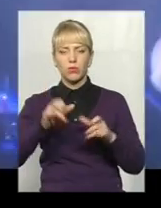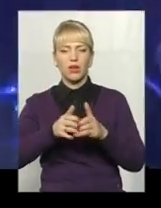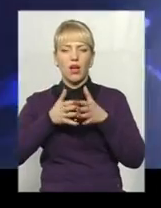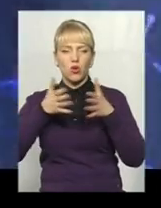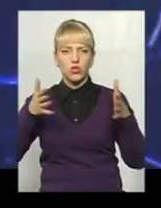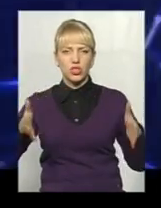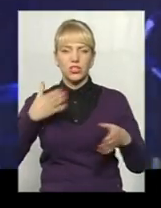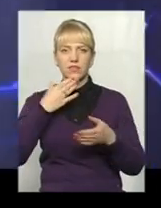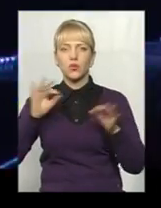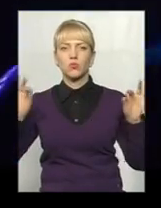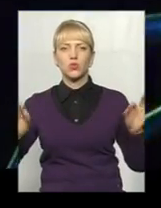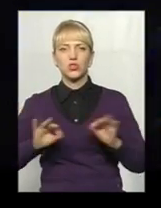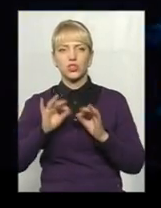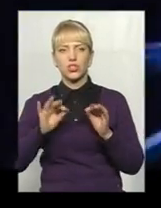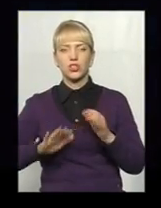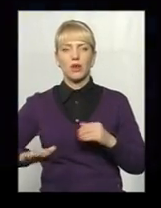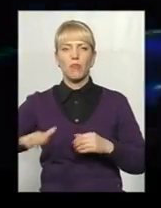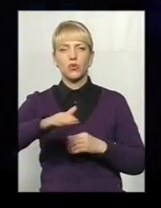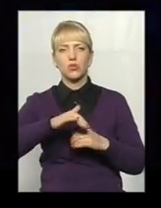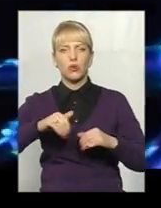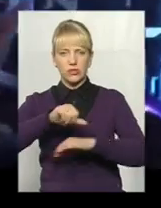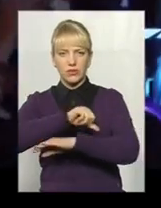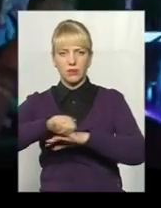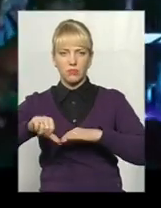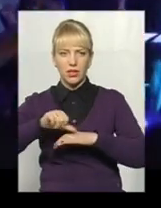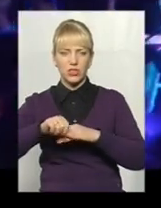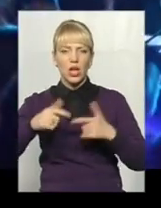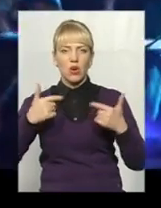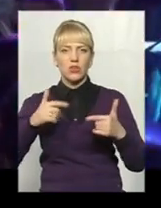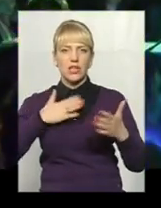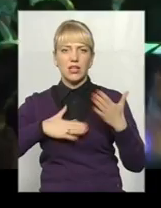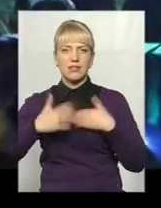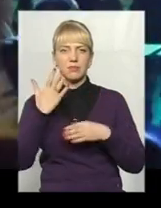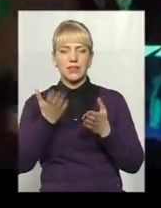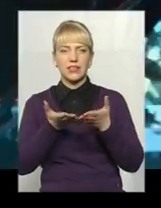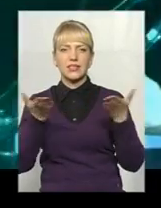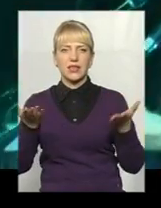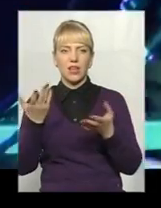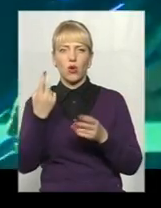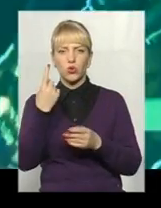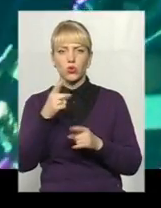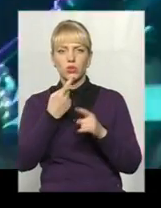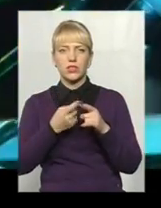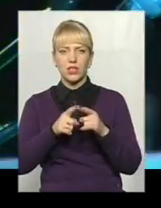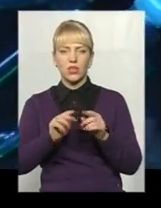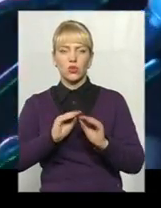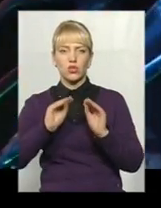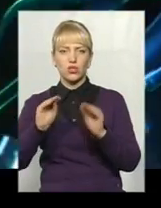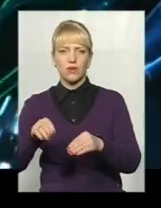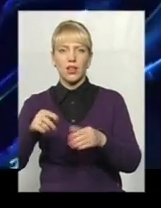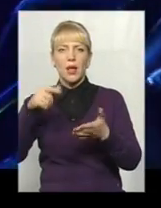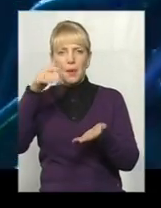межі. Хостей фестивалю тішили виконавці одразу з п'яти сцен, одну з яких розташували прямісінько у фортеці.